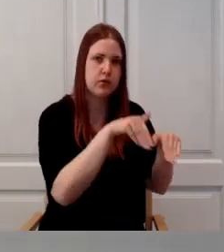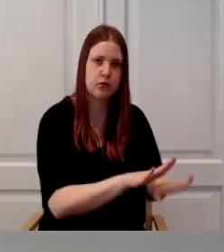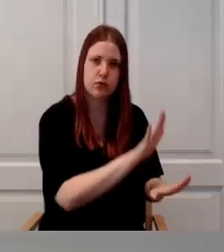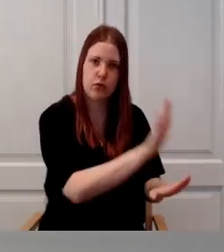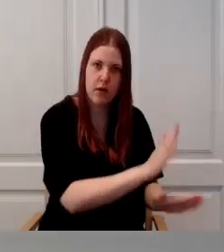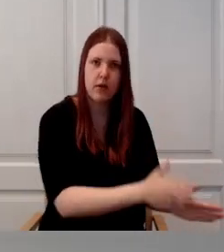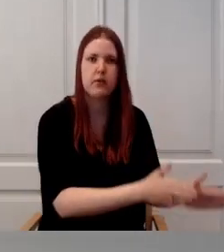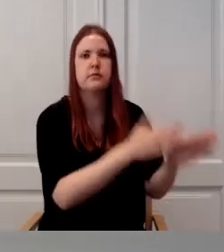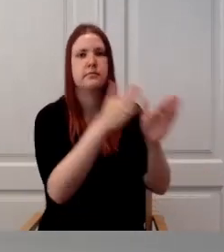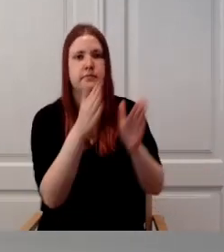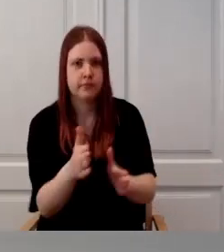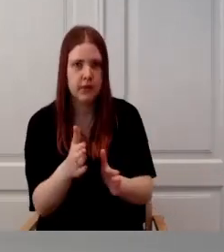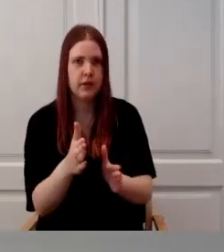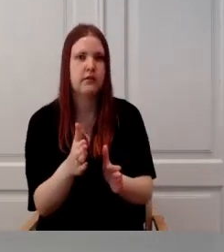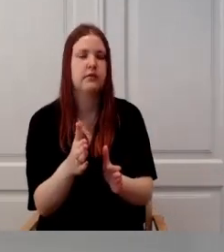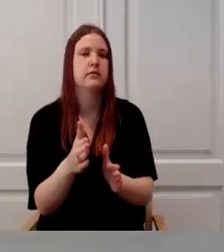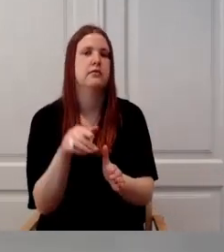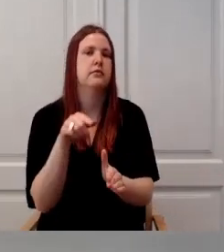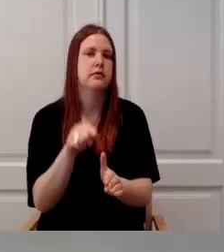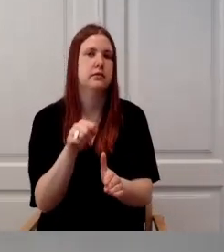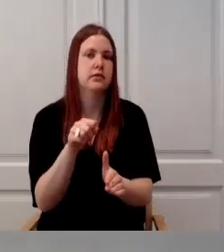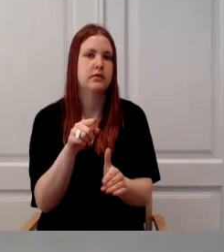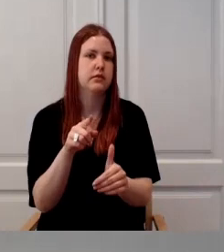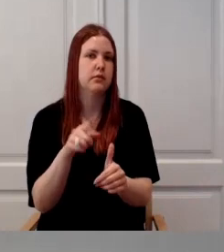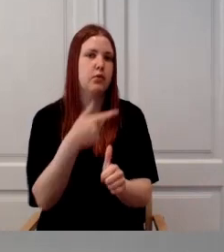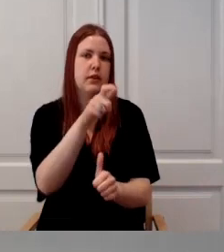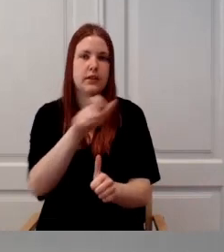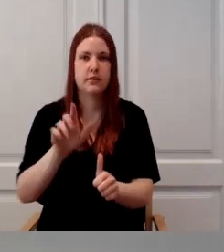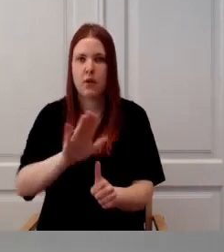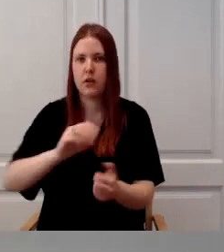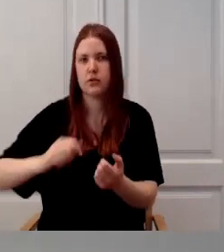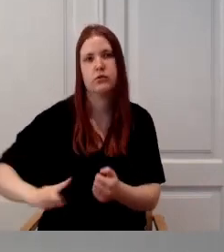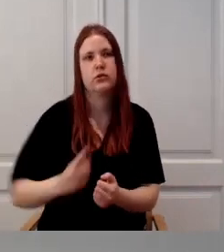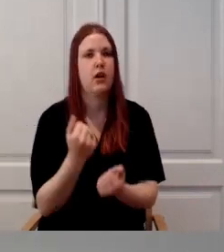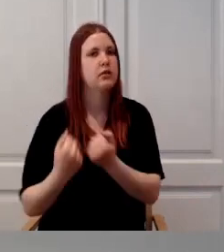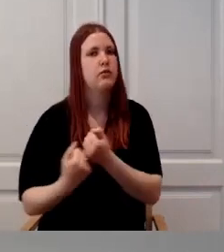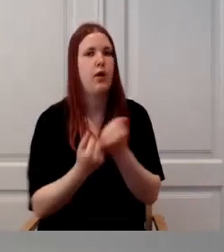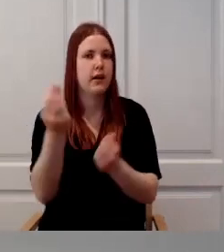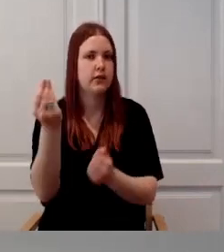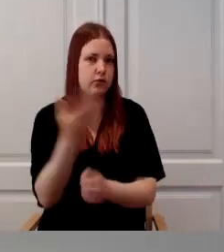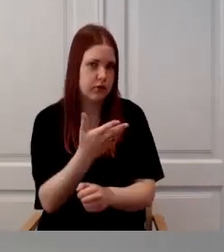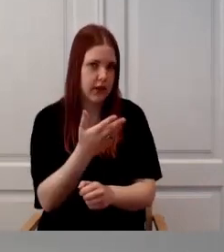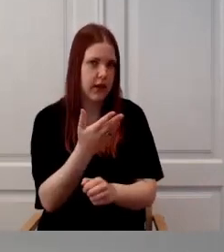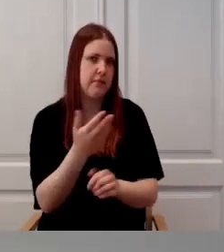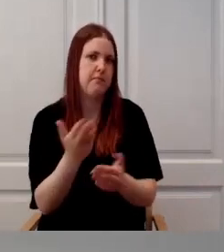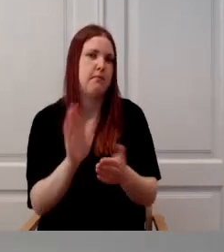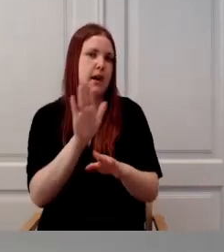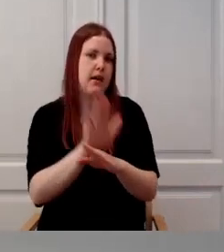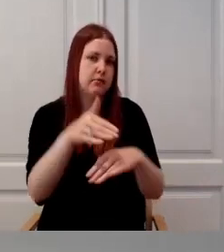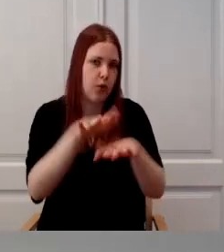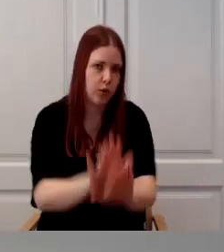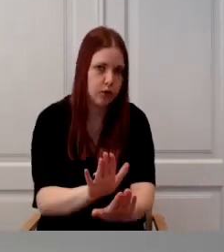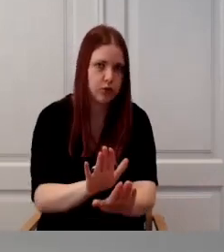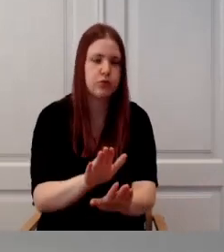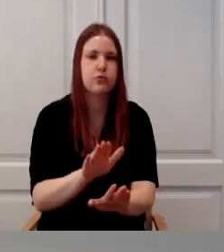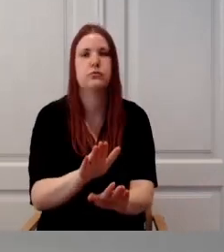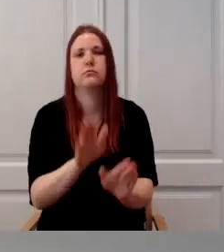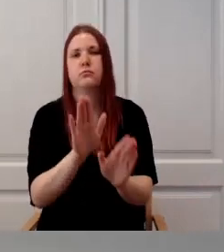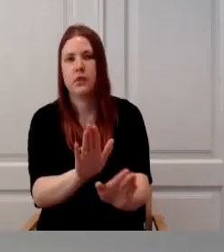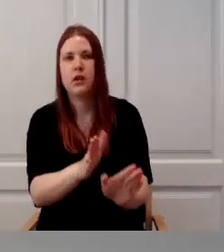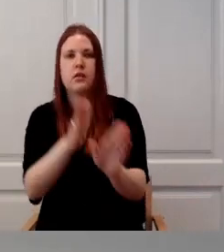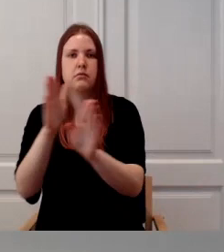siis puujatega inimeste sootsiaaltoetuste määramise otsus ja kui on taodandud ka muid toetusi, näiteks